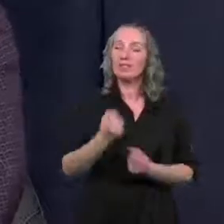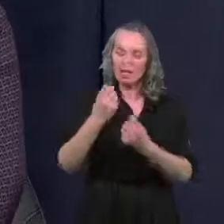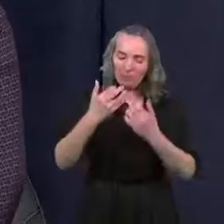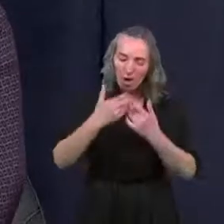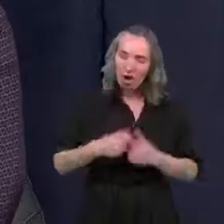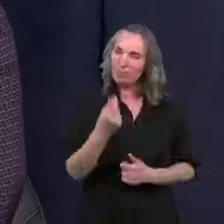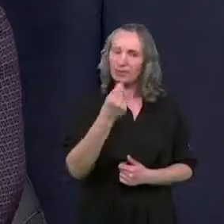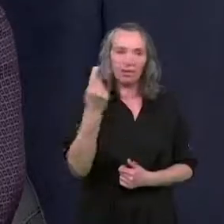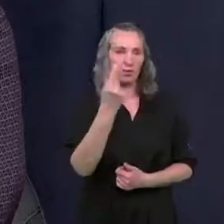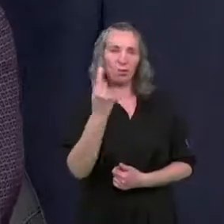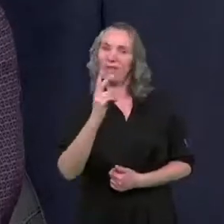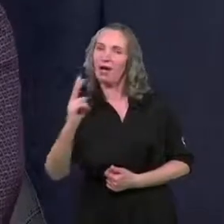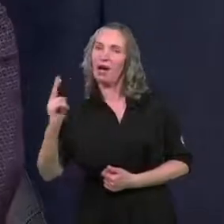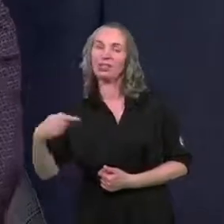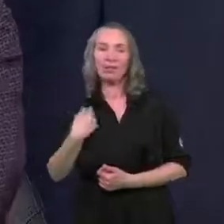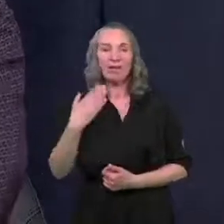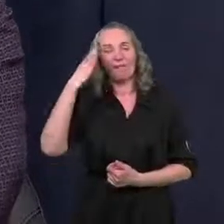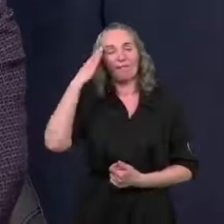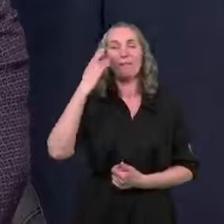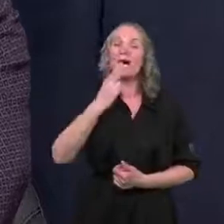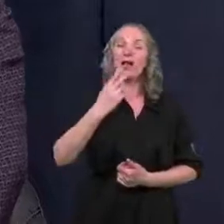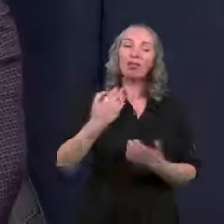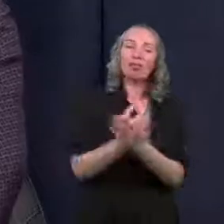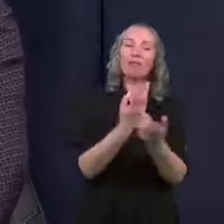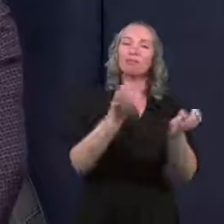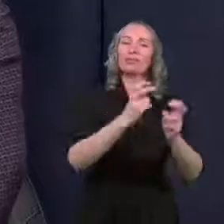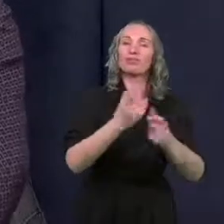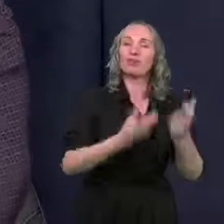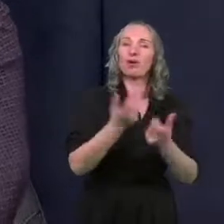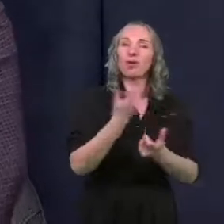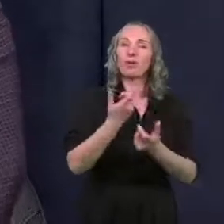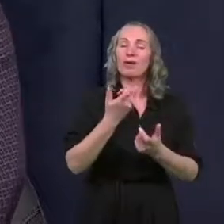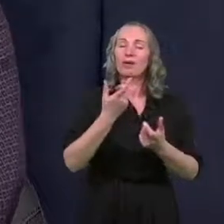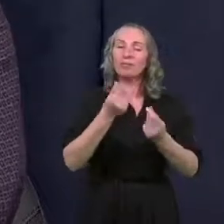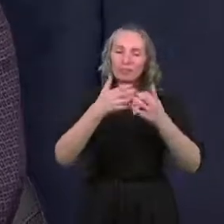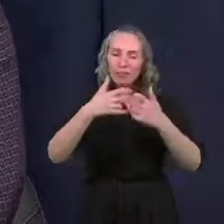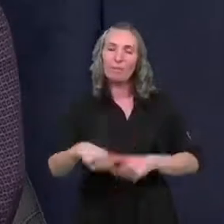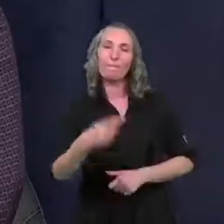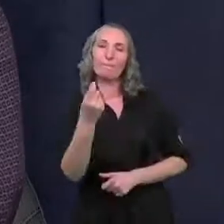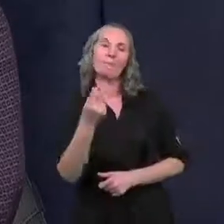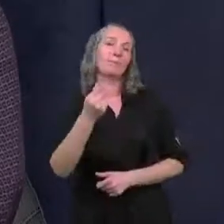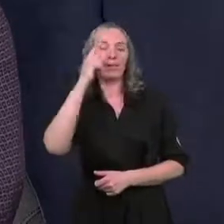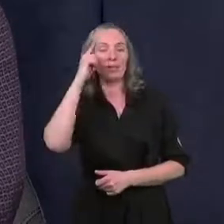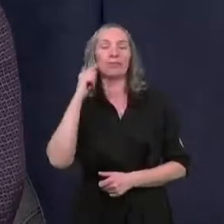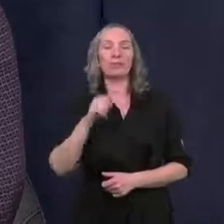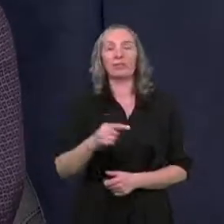złotówkę, przecież mamy świadomość tego, że każde nowe przedsięwzięcie generuje nam kolejne